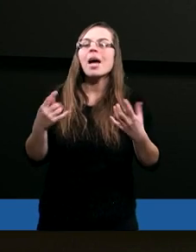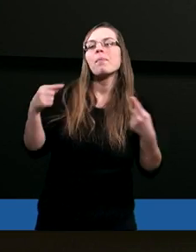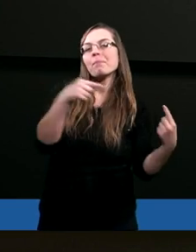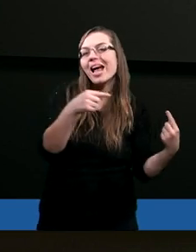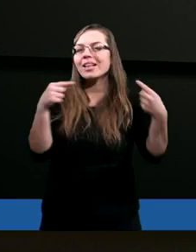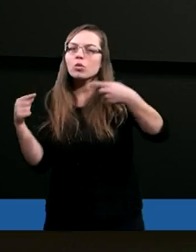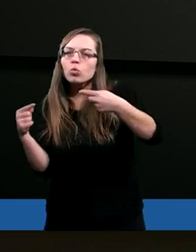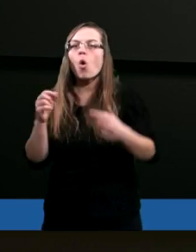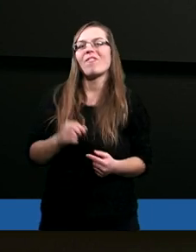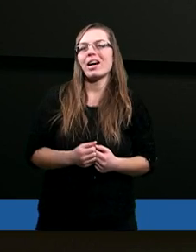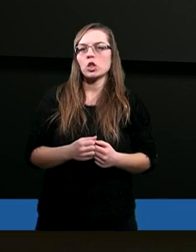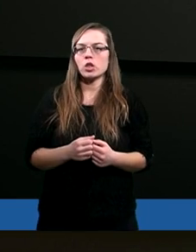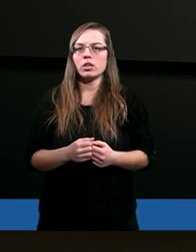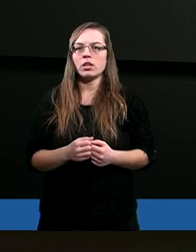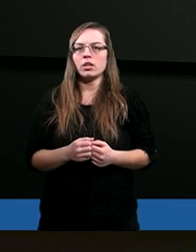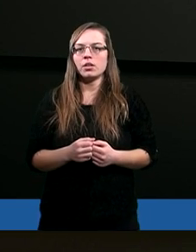przedyskutować,